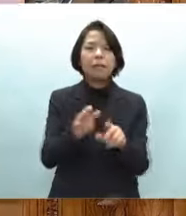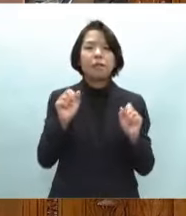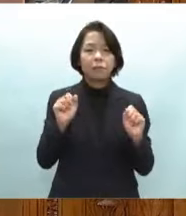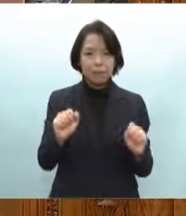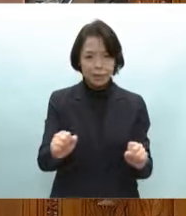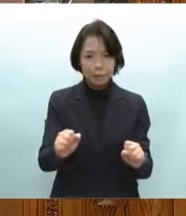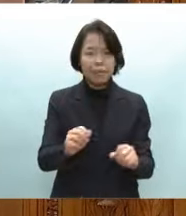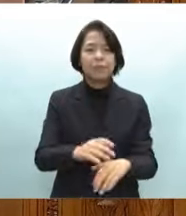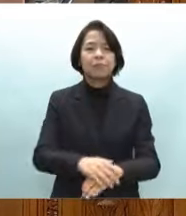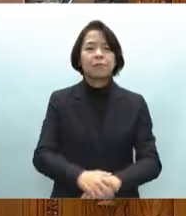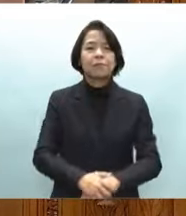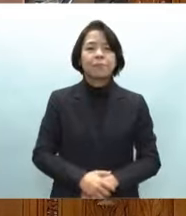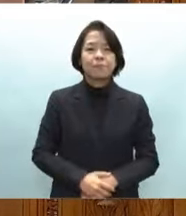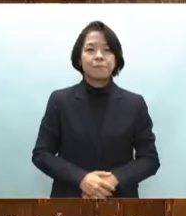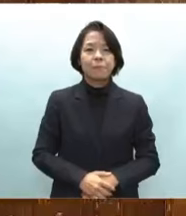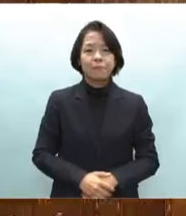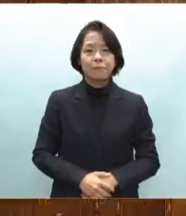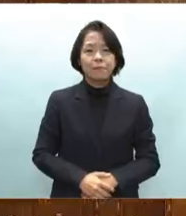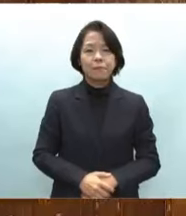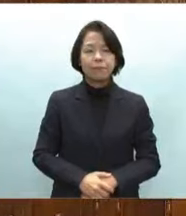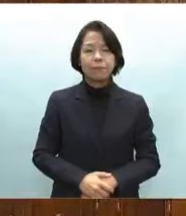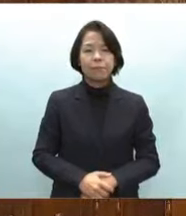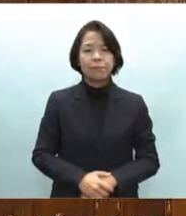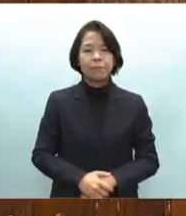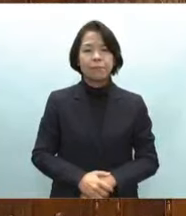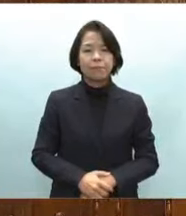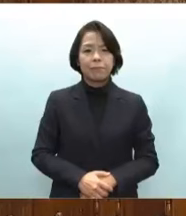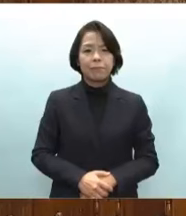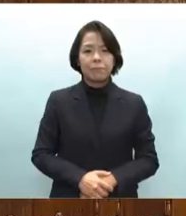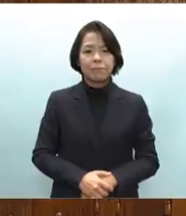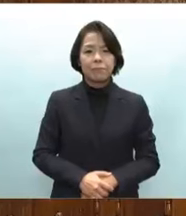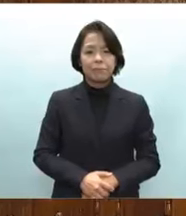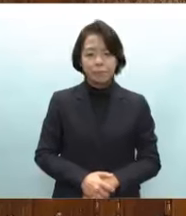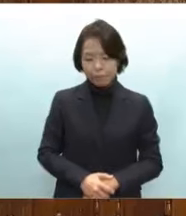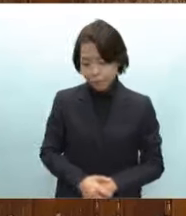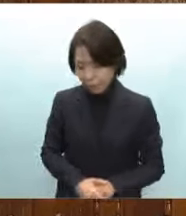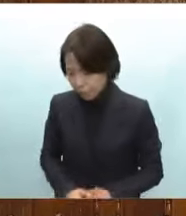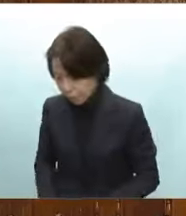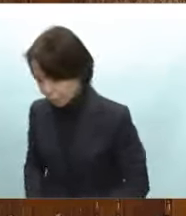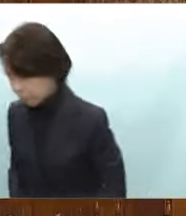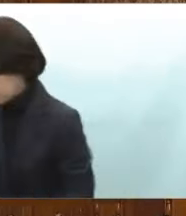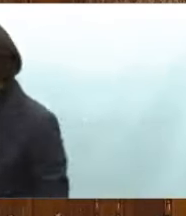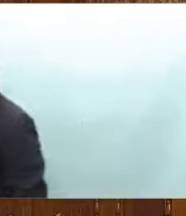拍手手